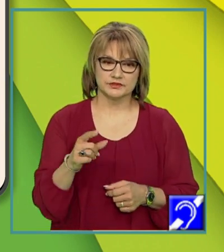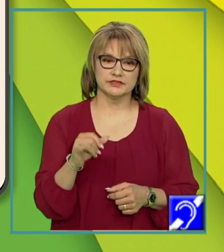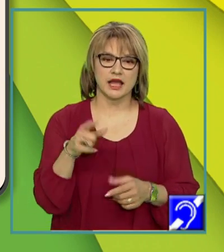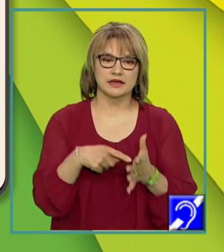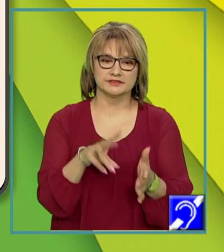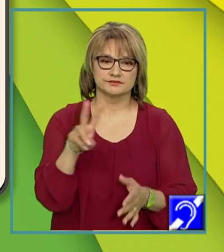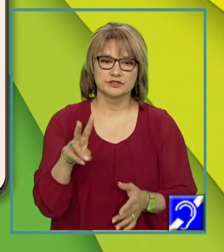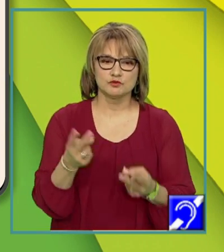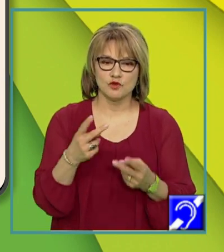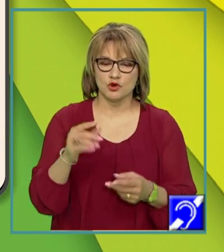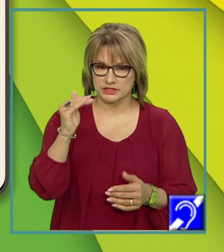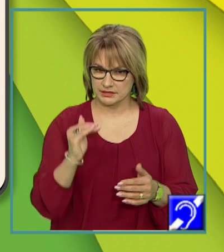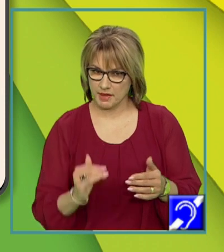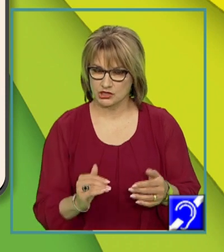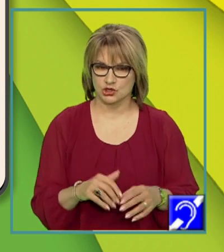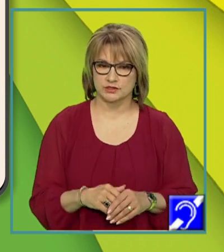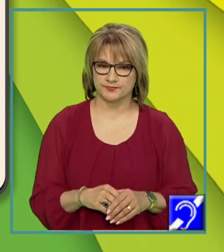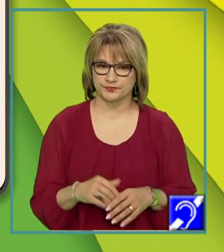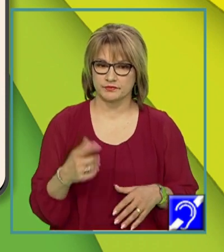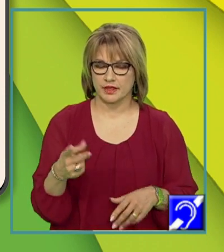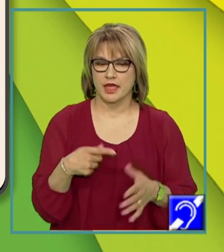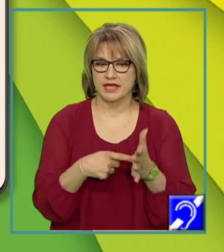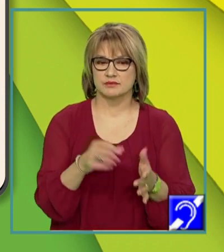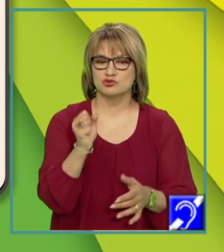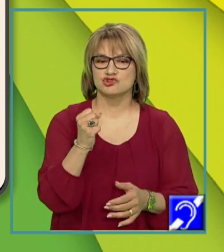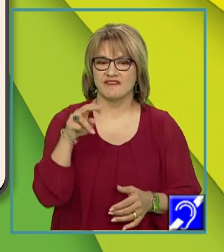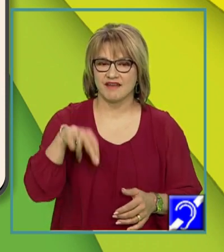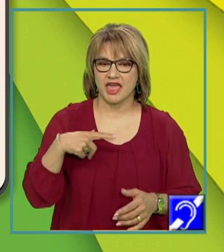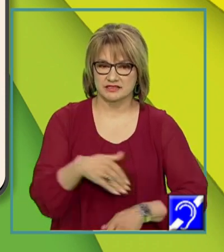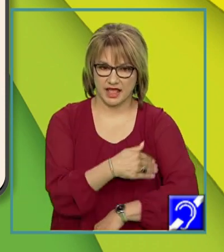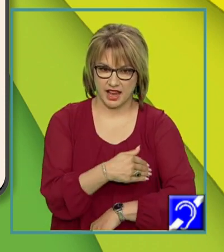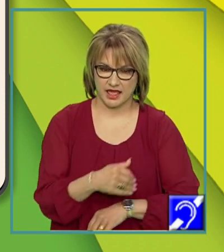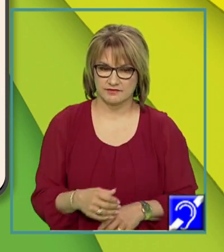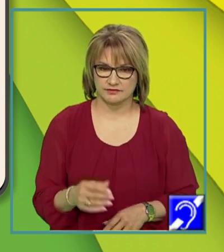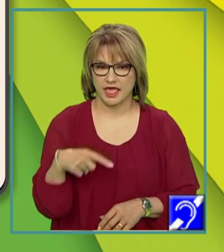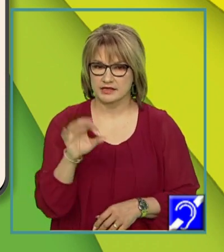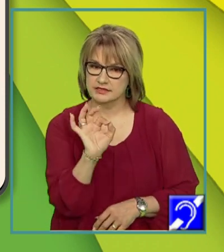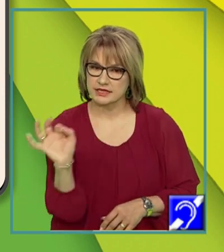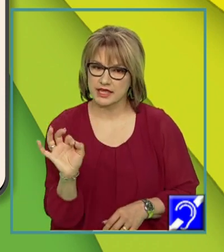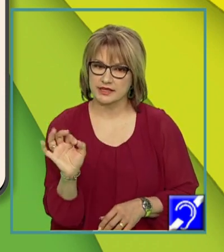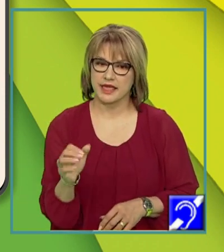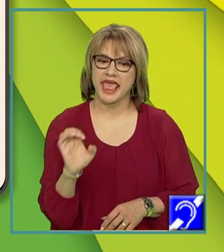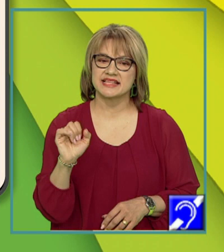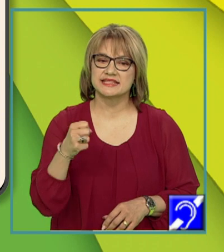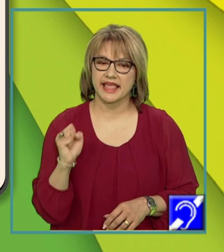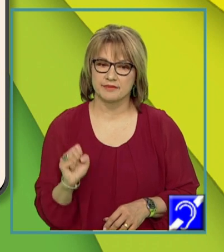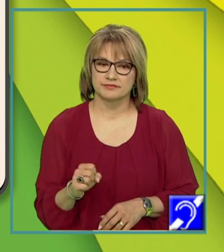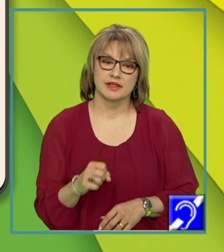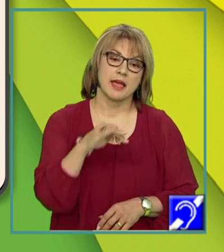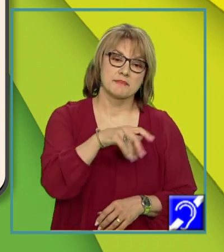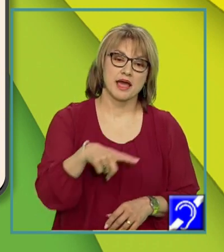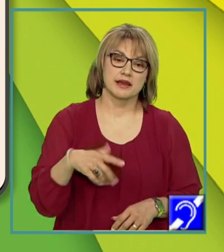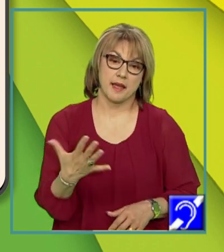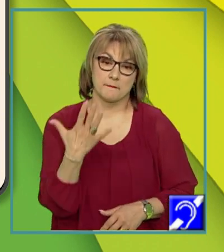propozițiile de mai jos. Bineînțeles, în exemplu, Ștefan este elev, subliniem, este. Maria pare veselă,